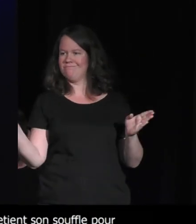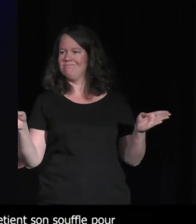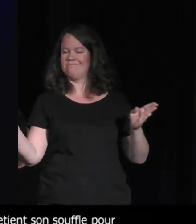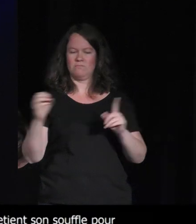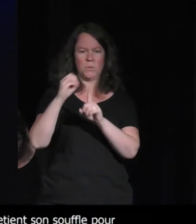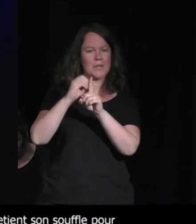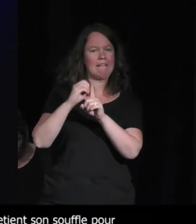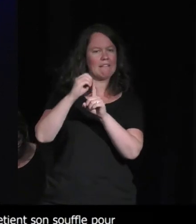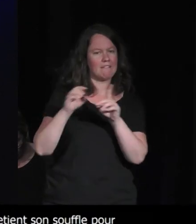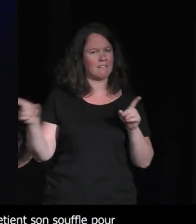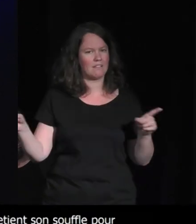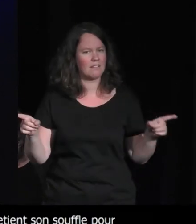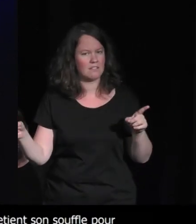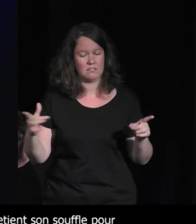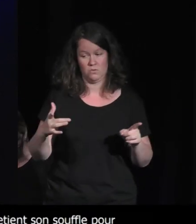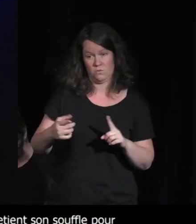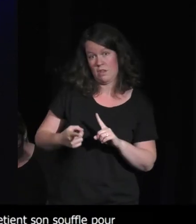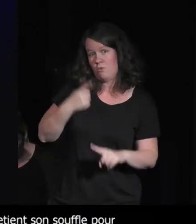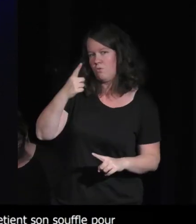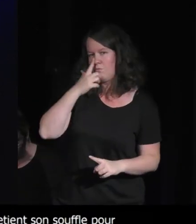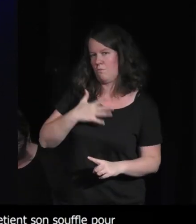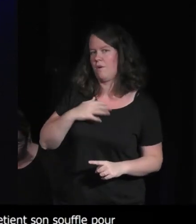mentionner dans ce cadre ici c'est que